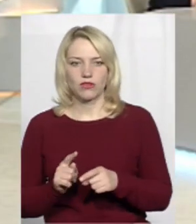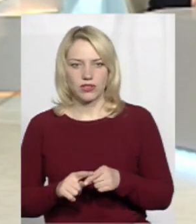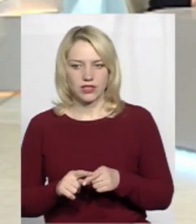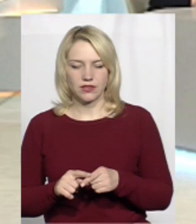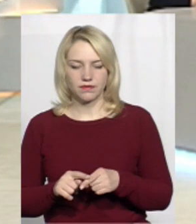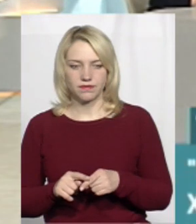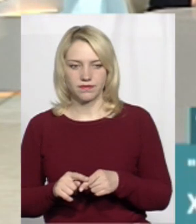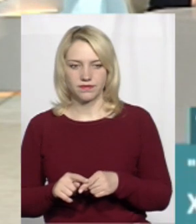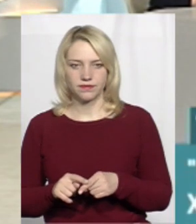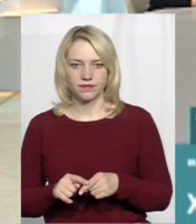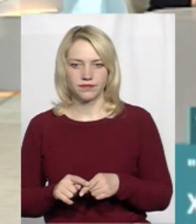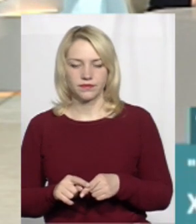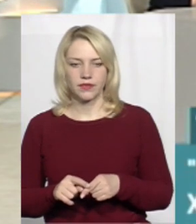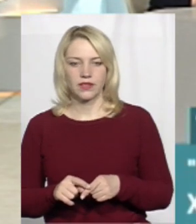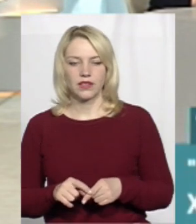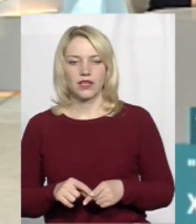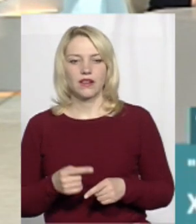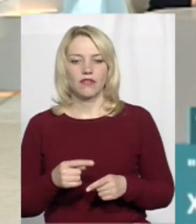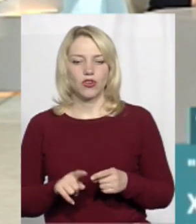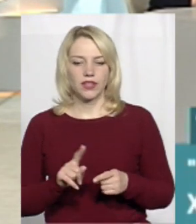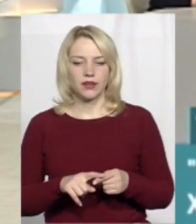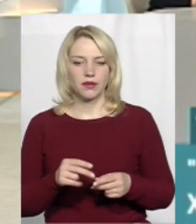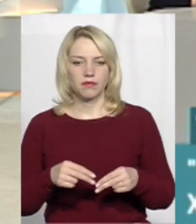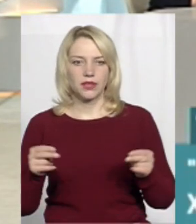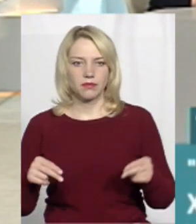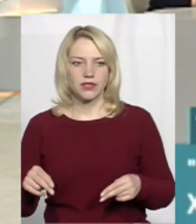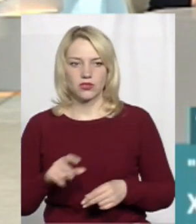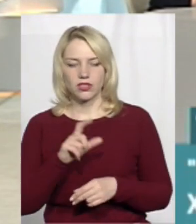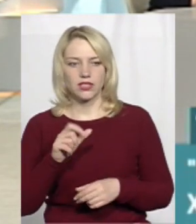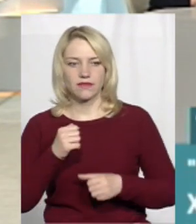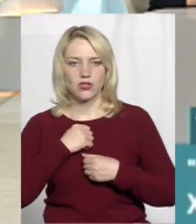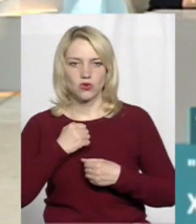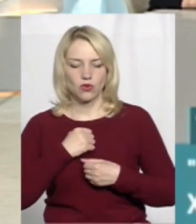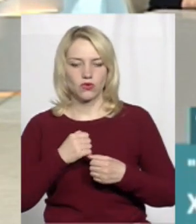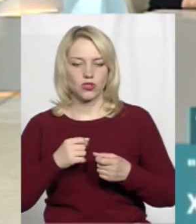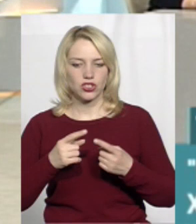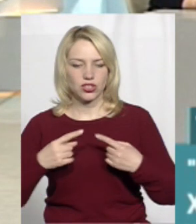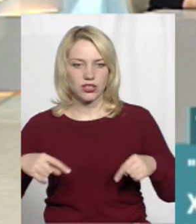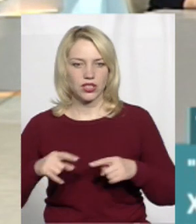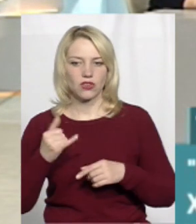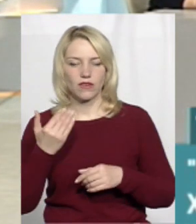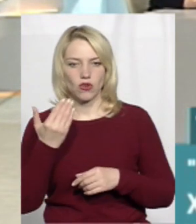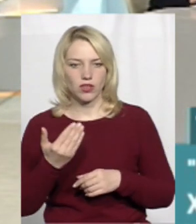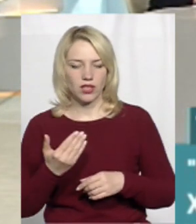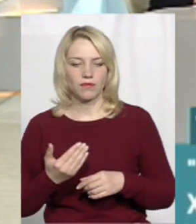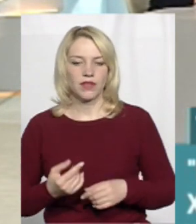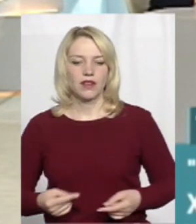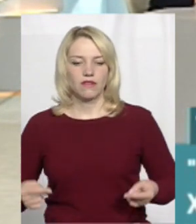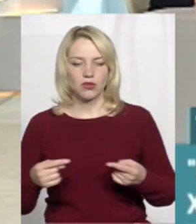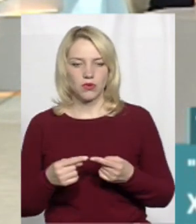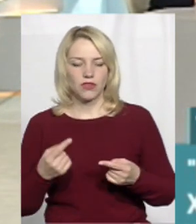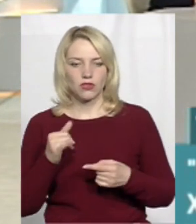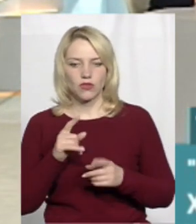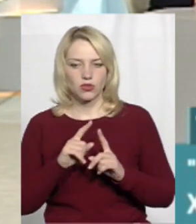людей, да? Вони підписують з військової частини. І вони, відповідно, в особливий